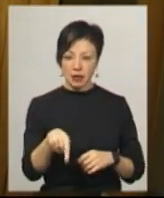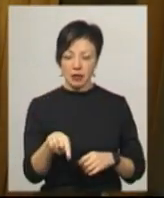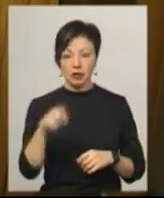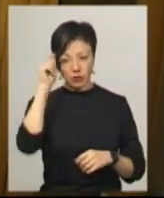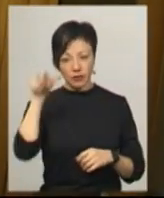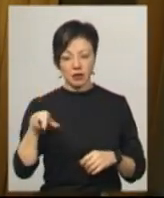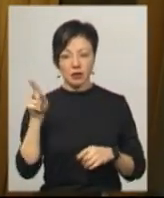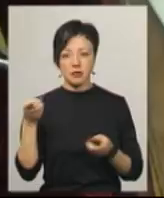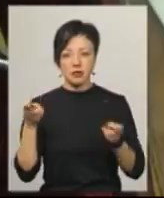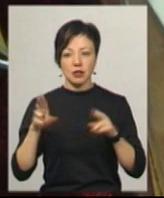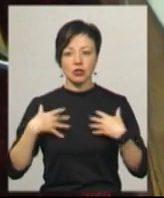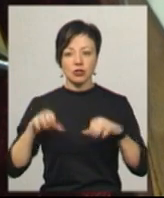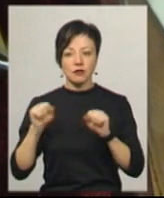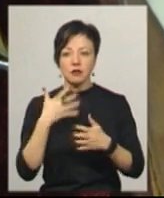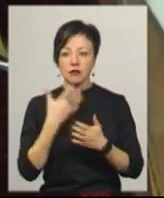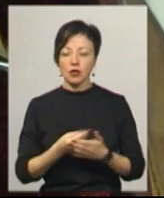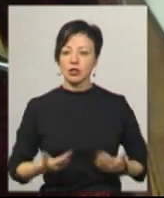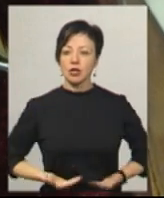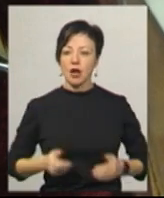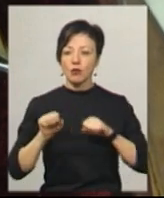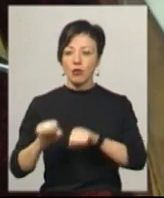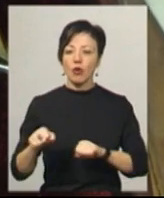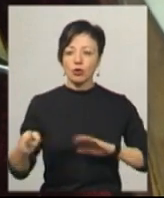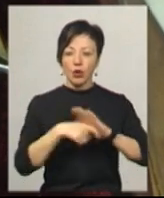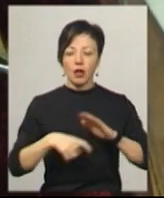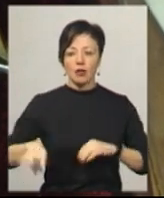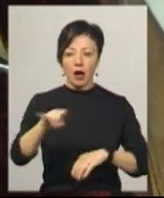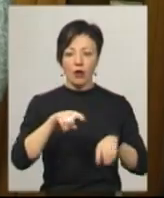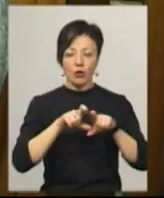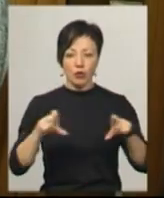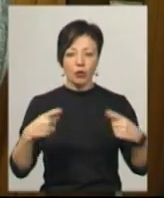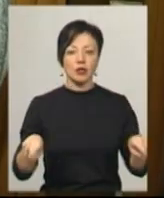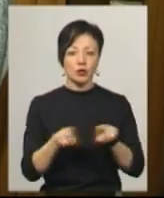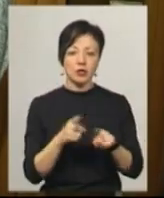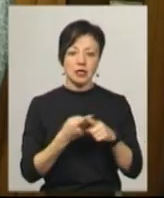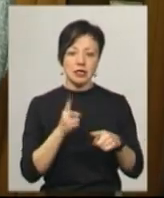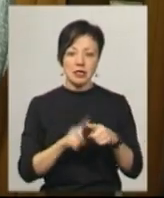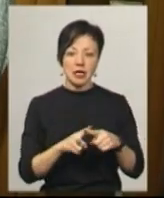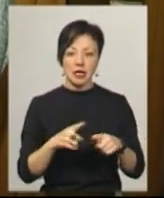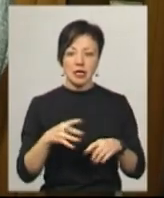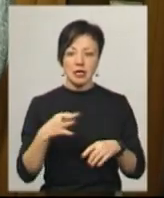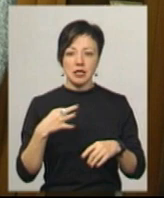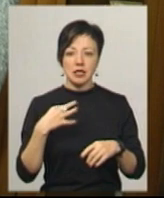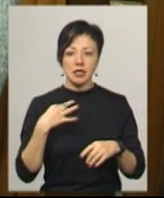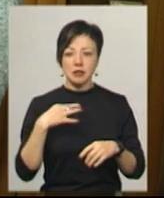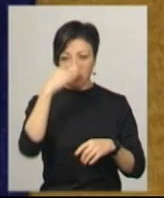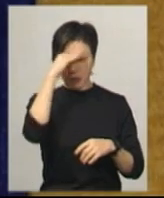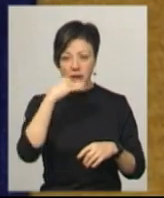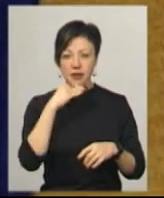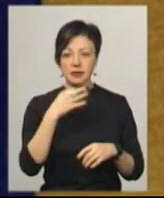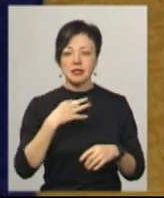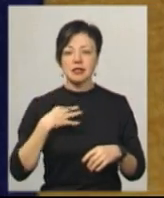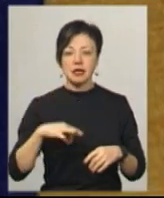там залишив своє життя. За оборону Донецького аеропорту, це сину, це батьківське серце,